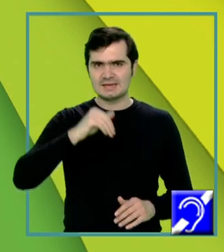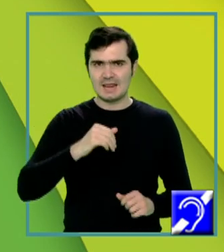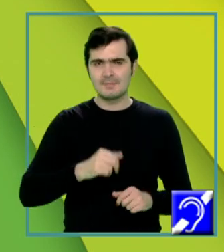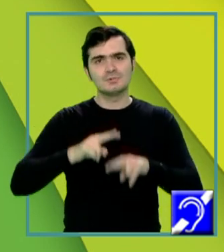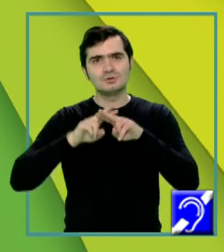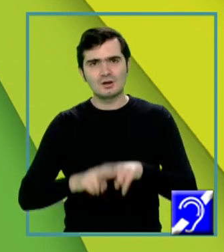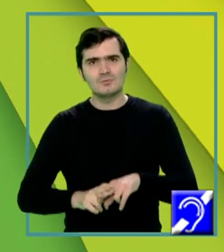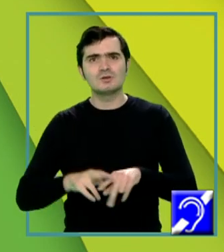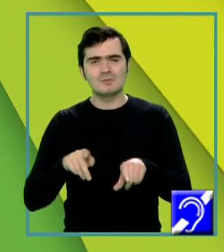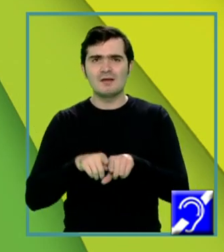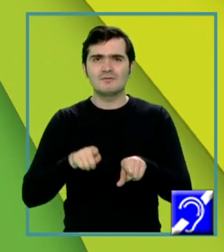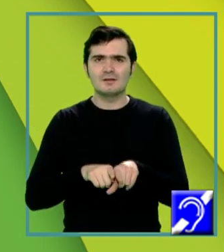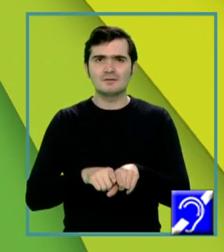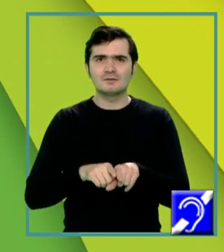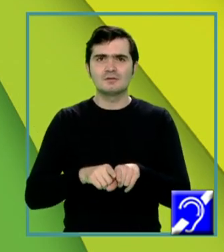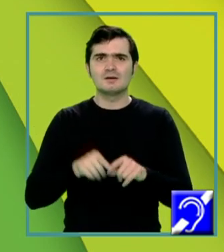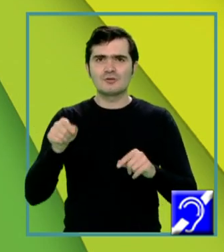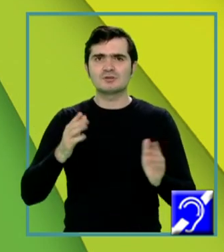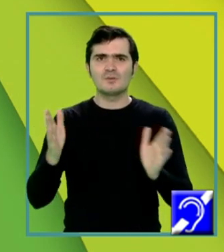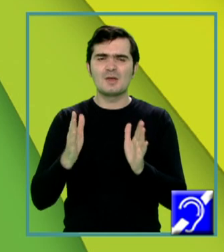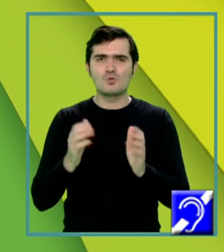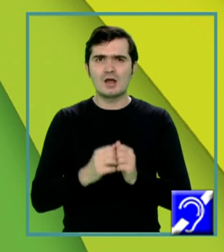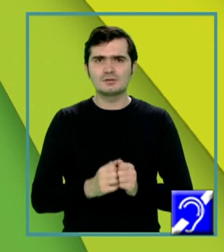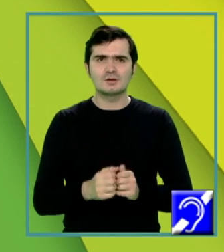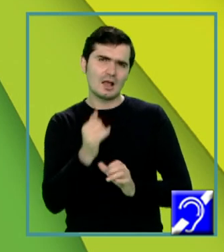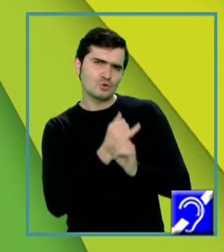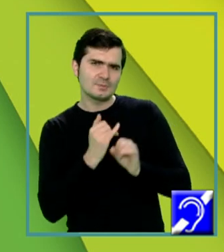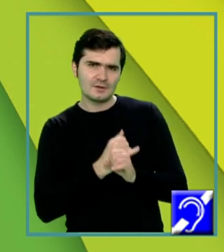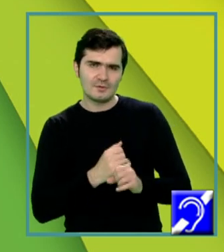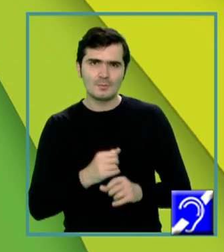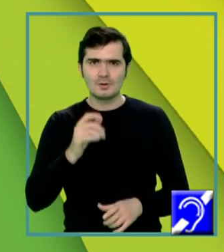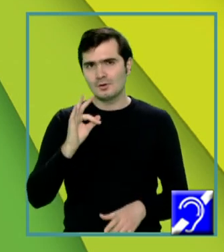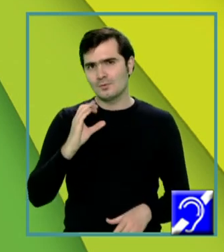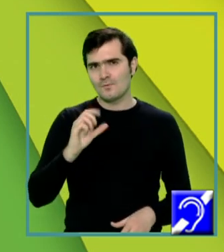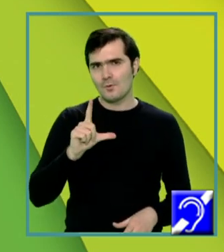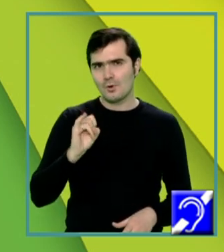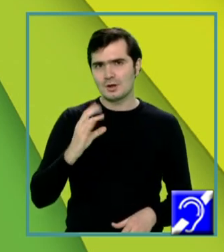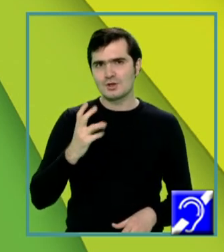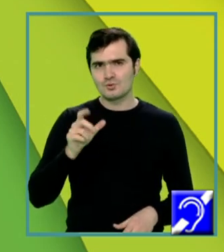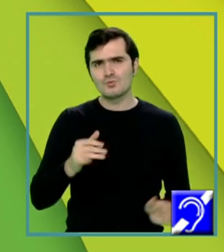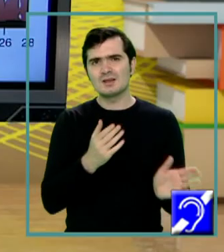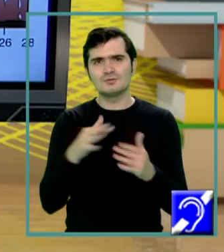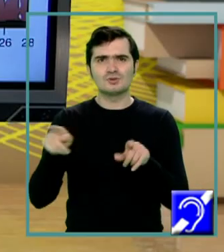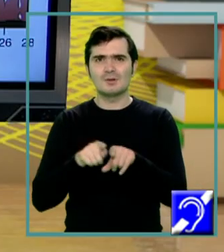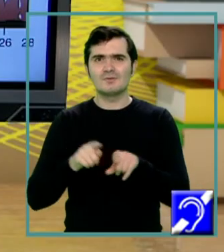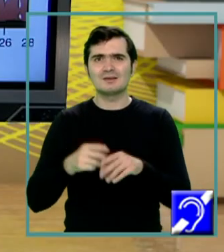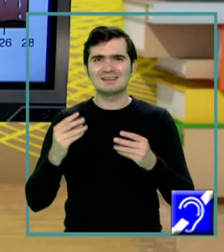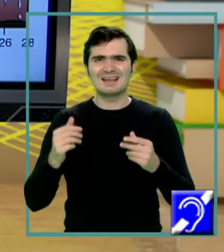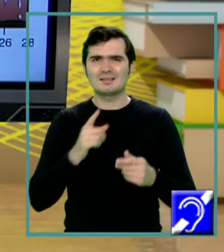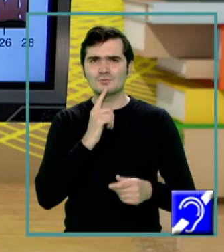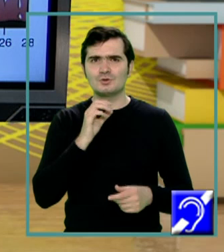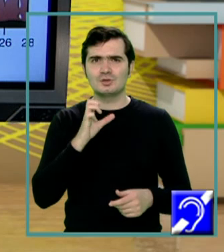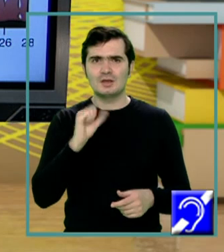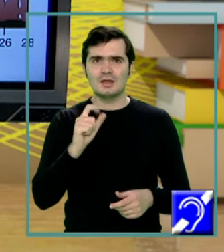în această fază, așa zis, preovulatorie și să constatăm că foliculii încep să secrete estrogen.